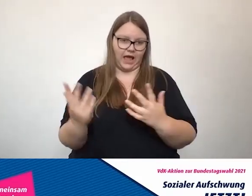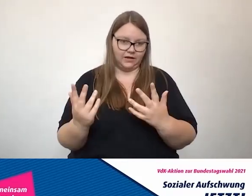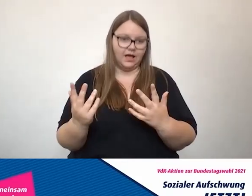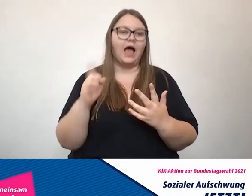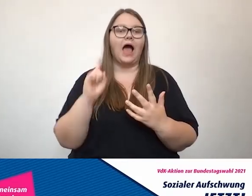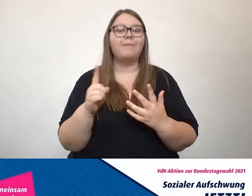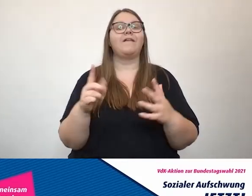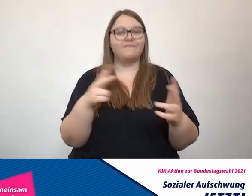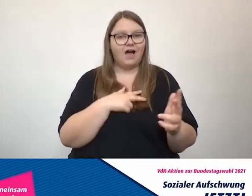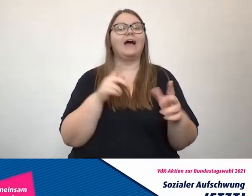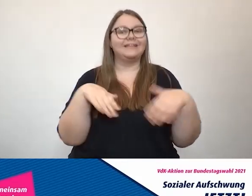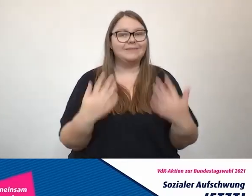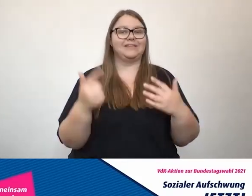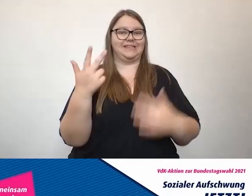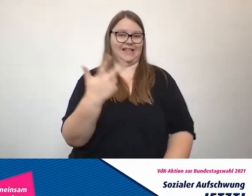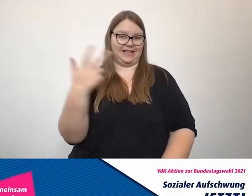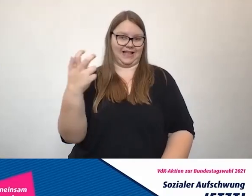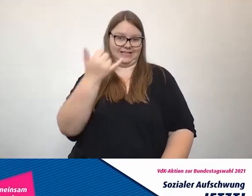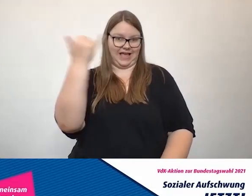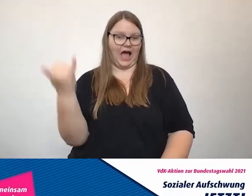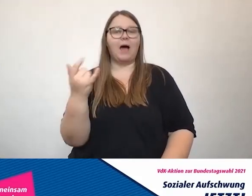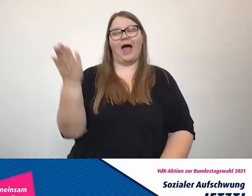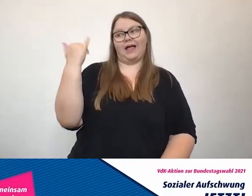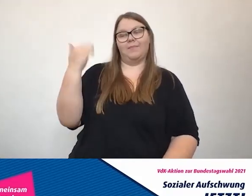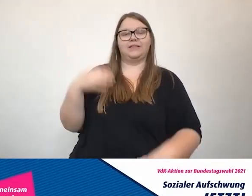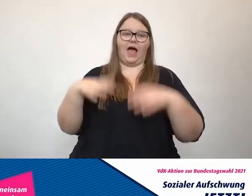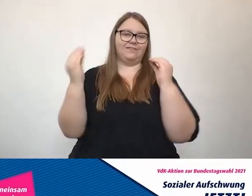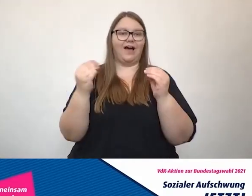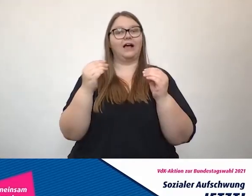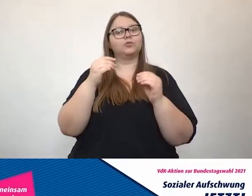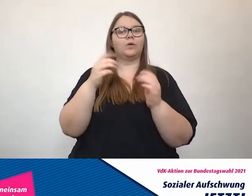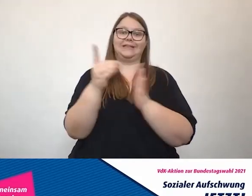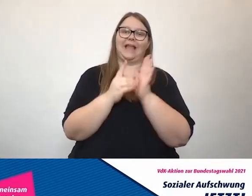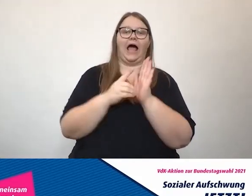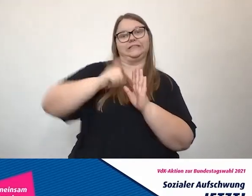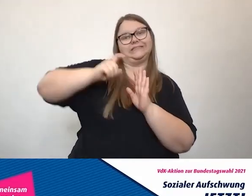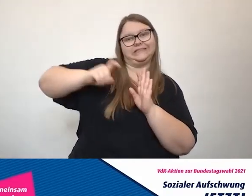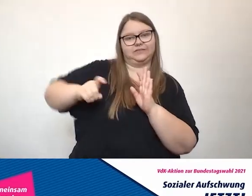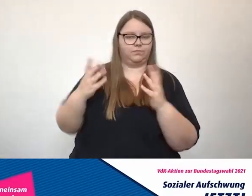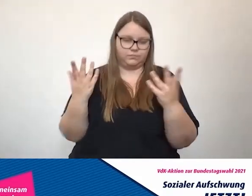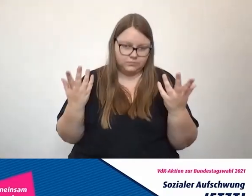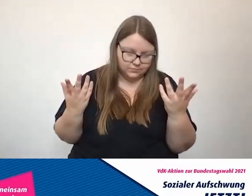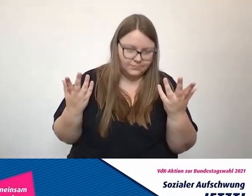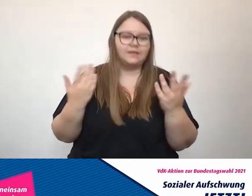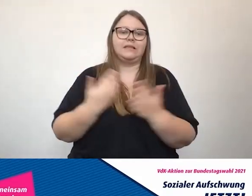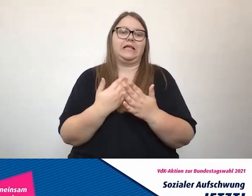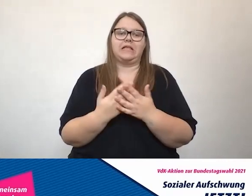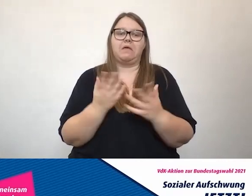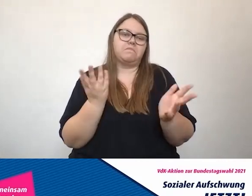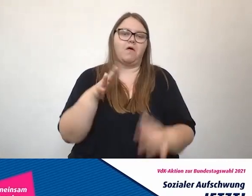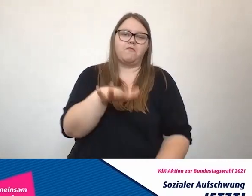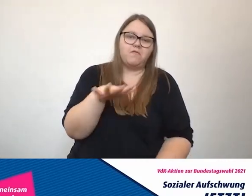33 Jahren. Aber da haben wir einfach nicht die Zeit gehabt, auch die Möglichkeit gehabt, eben die Daten seriös zu erfassen. Ich würde mal sagen, so 15,